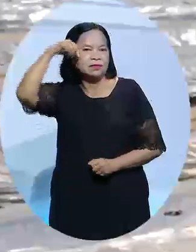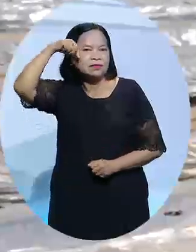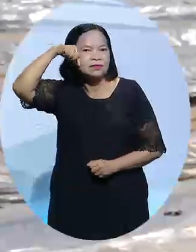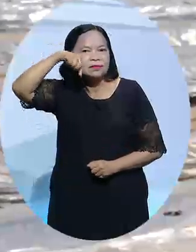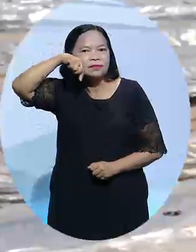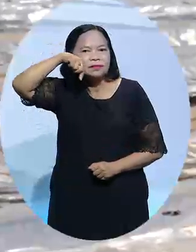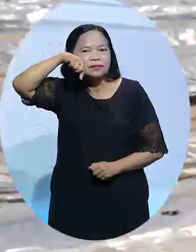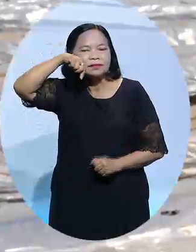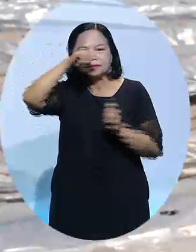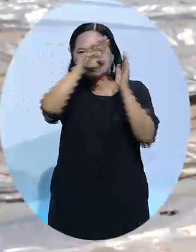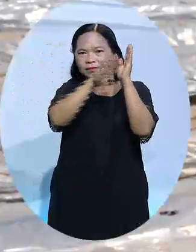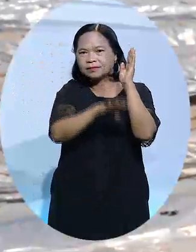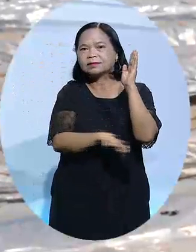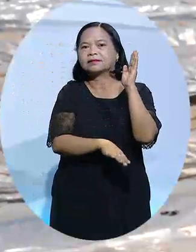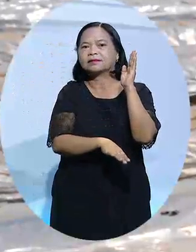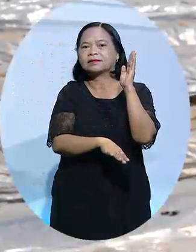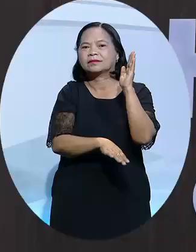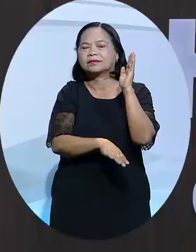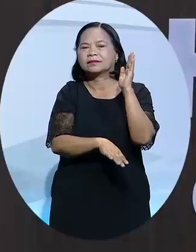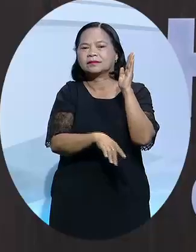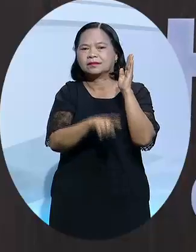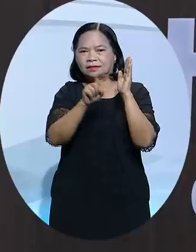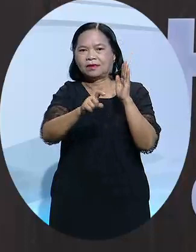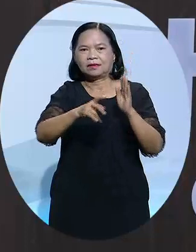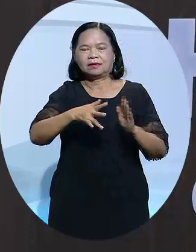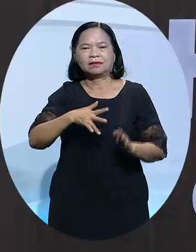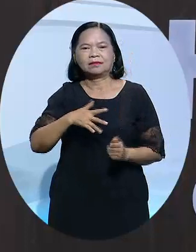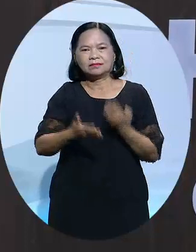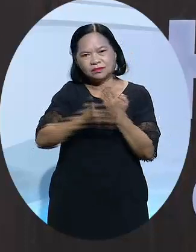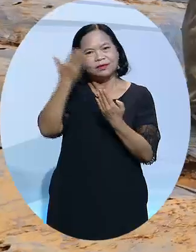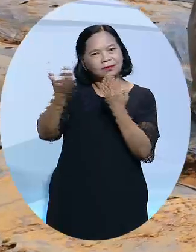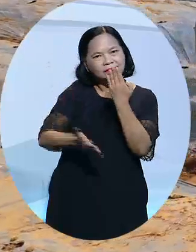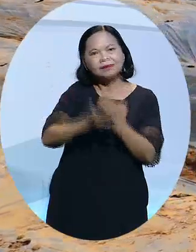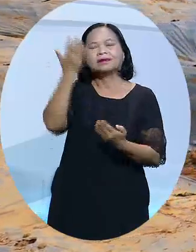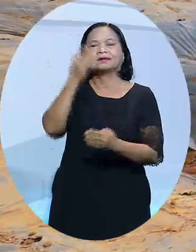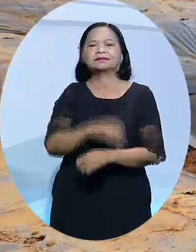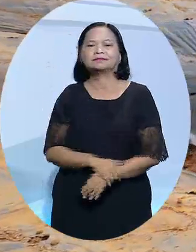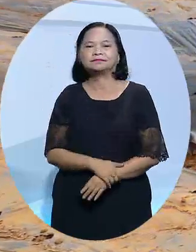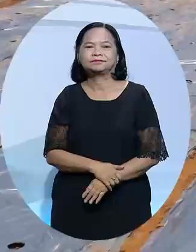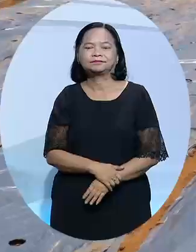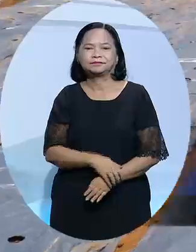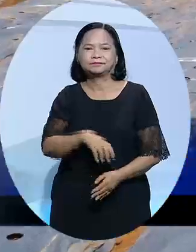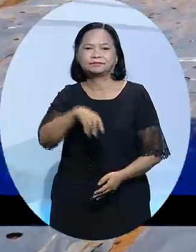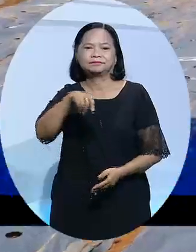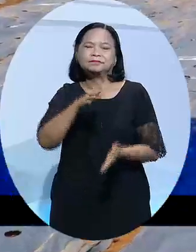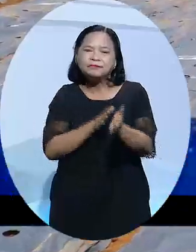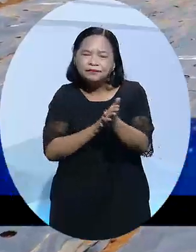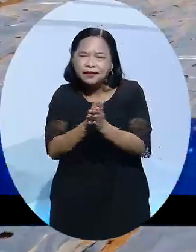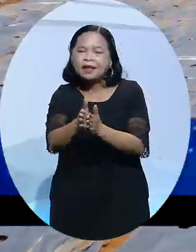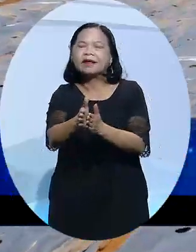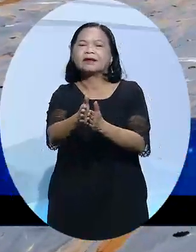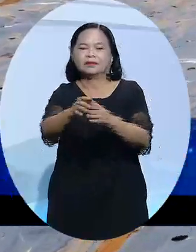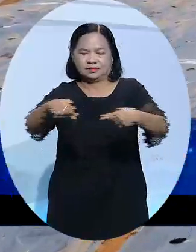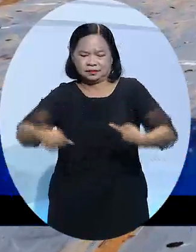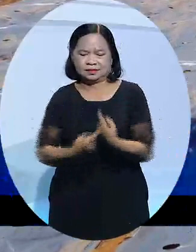chương trình sẽ có thu được kết quả thăng lợi. Thì cái hạt đậu đỏ giống của Nhật Bản của chúng tôi mang sang thì